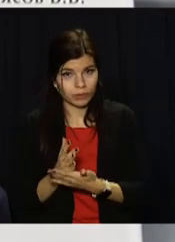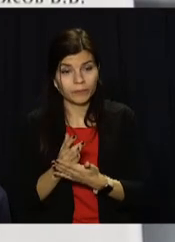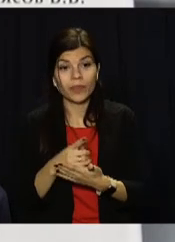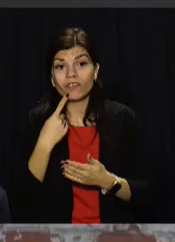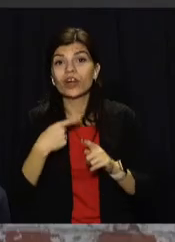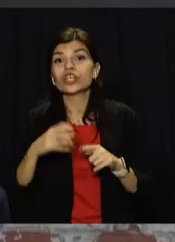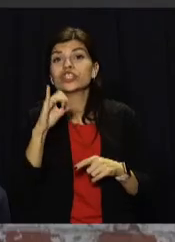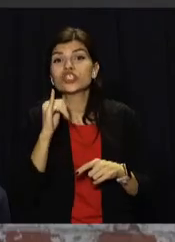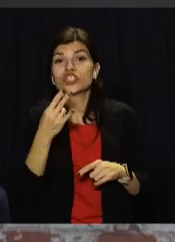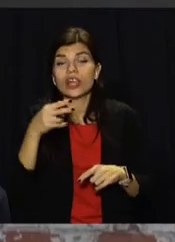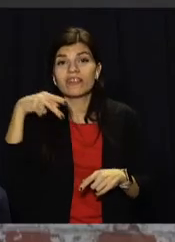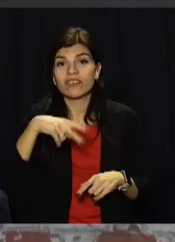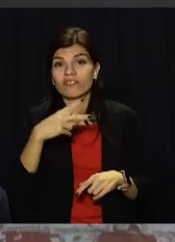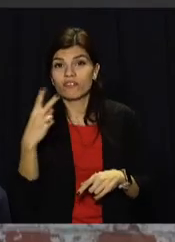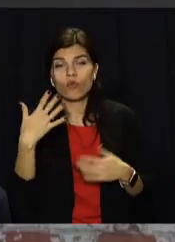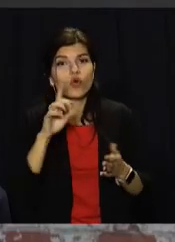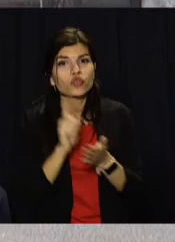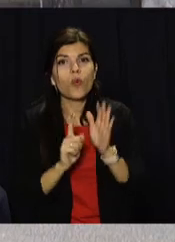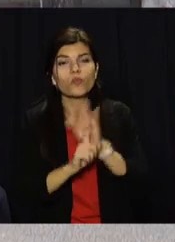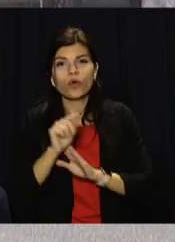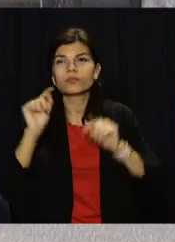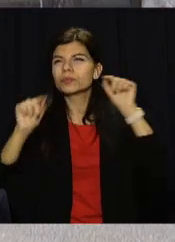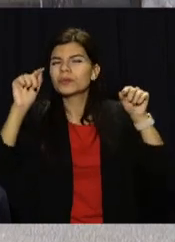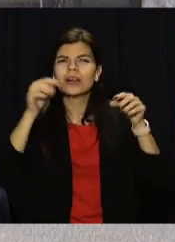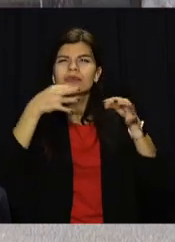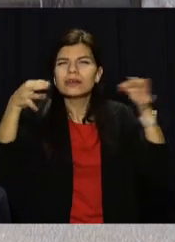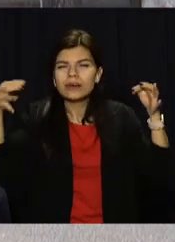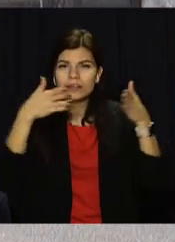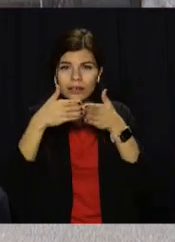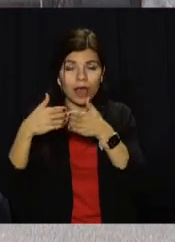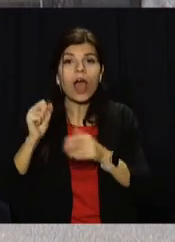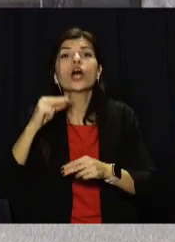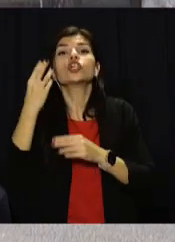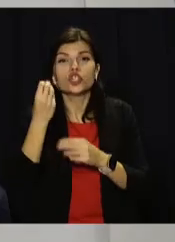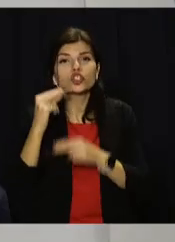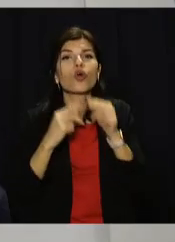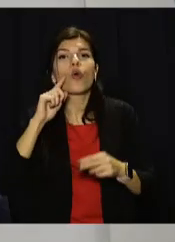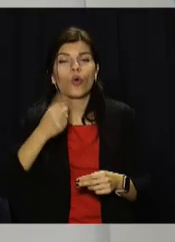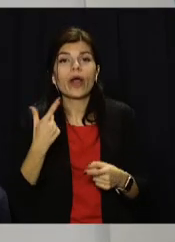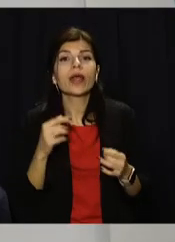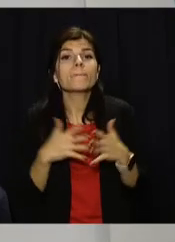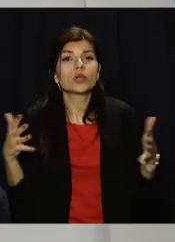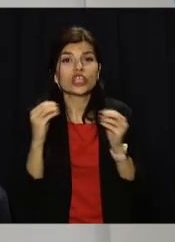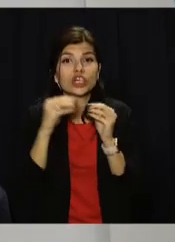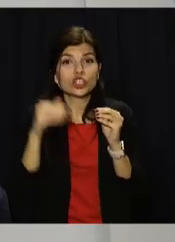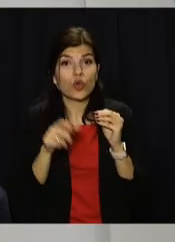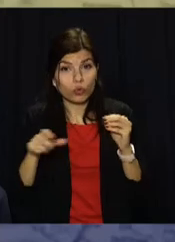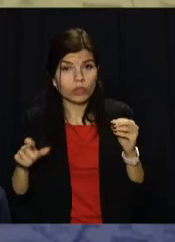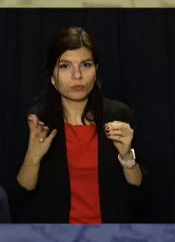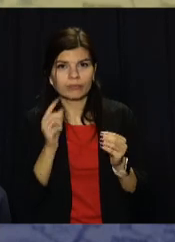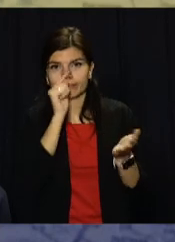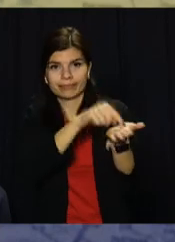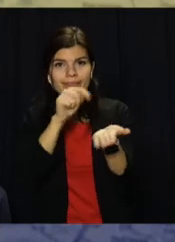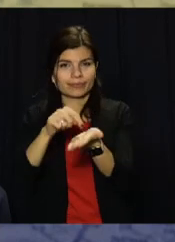до січня 2022-го мають з'явитися в усіх районних центрах, а ще за рік в усіх населених пунктах, де більше 10 тисяч мешканців.